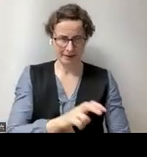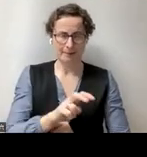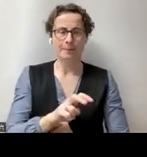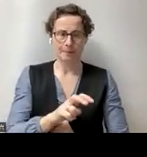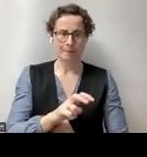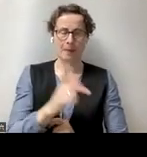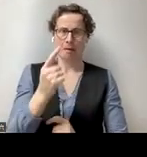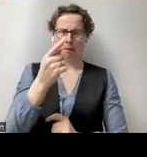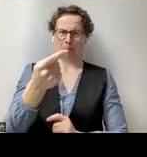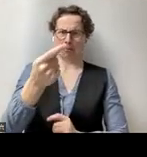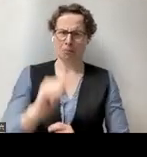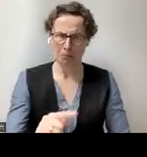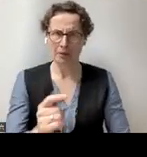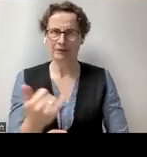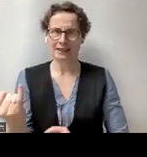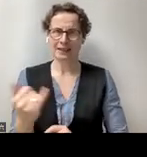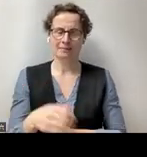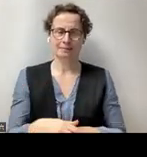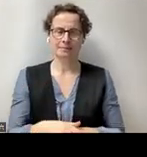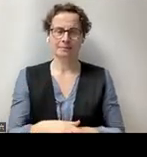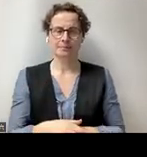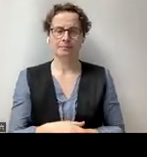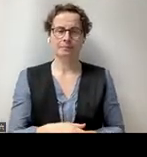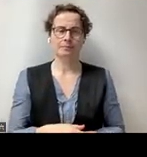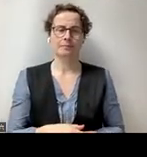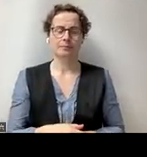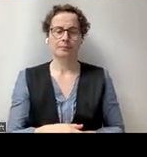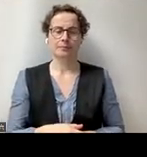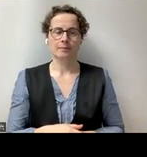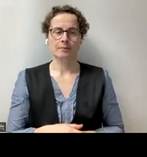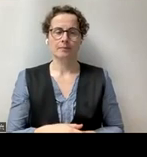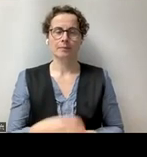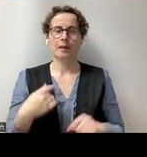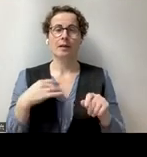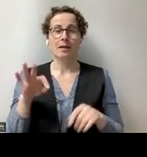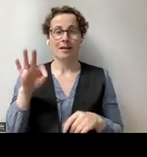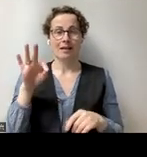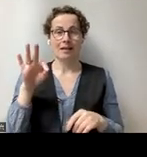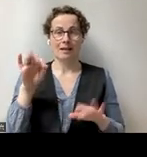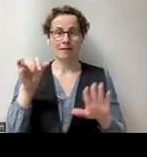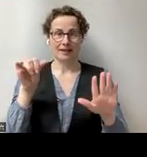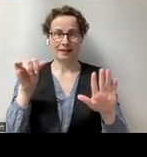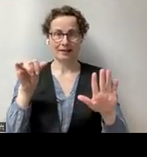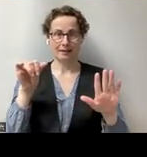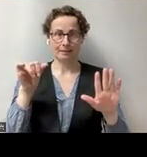wie komme ich jetzt auf die Notizen? Ich muss mit F6 ein,